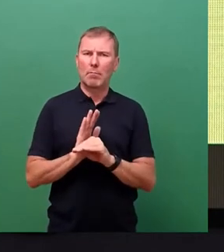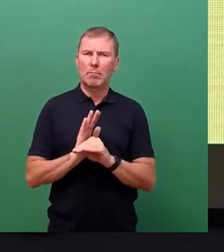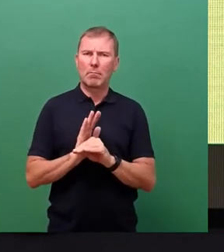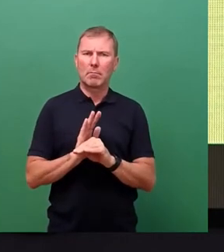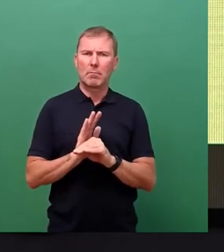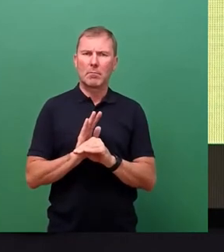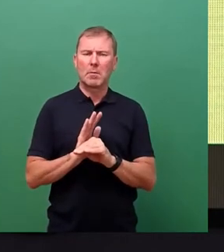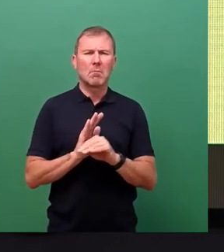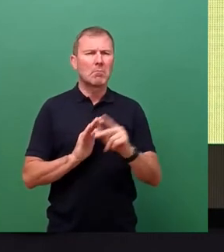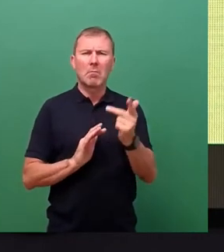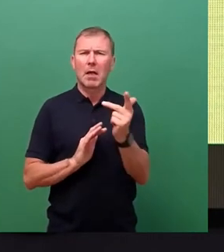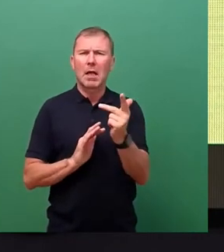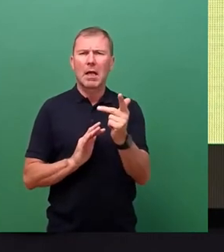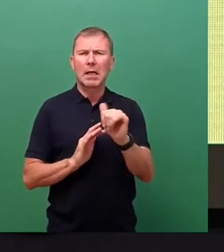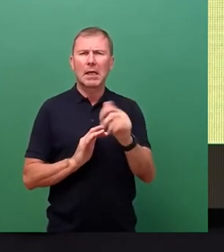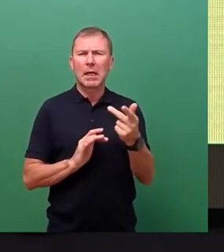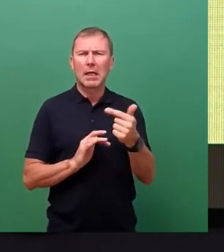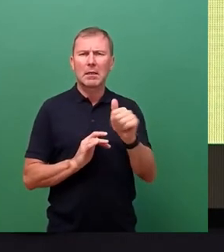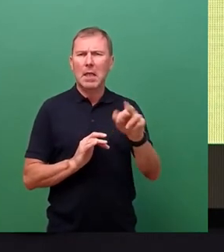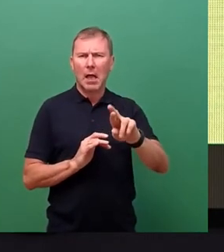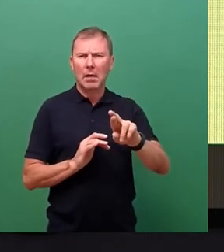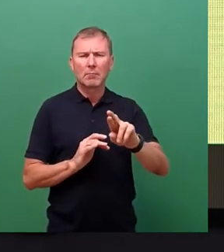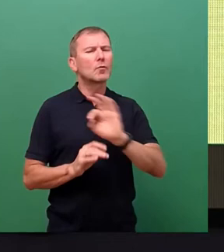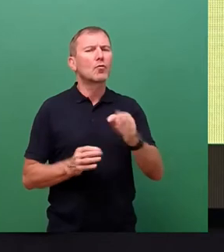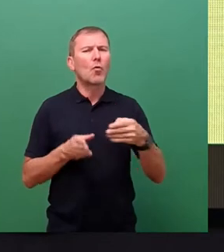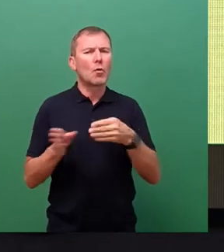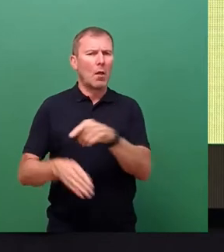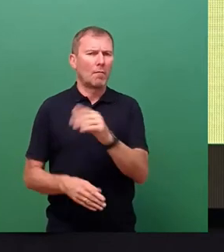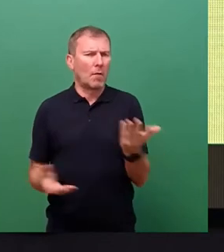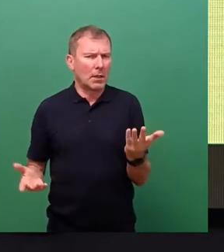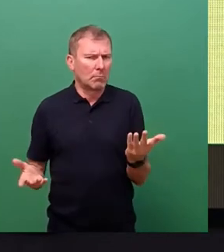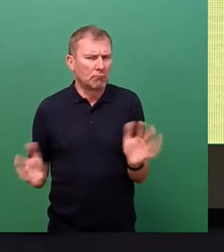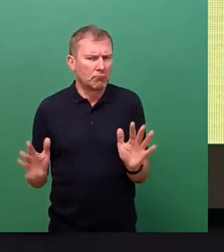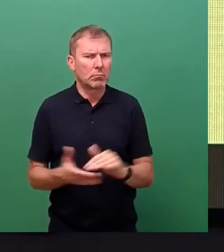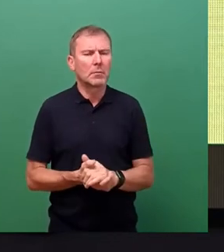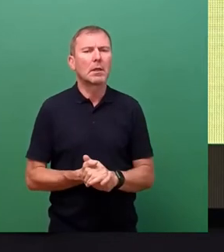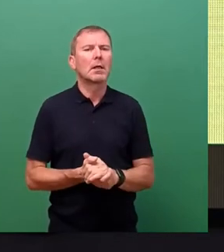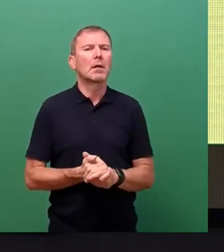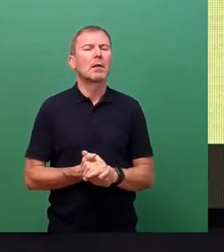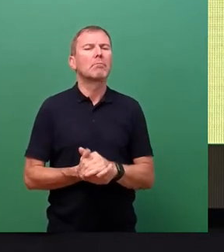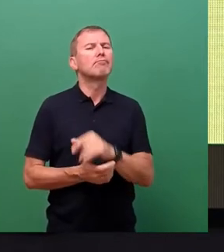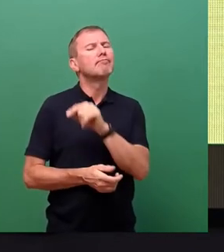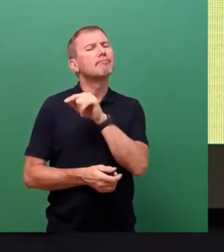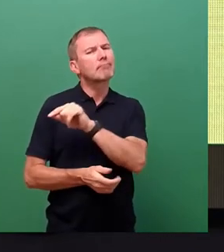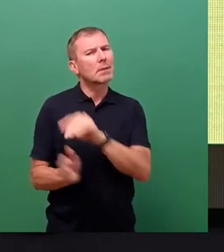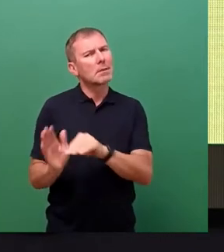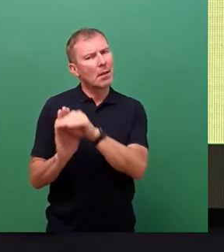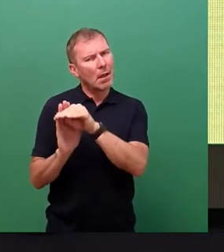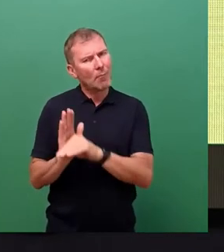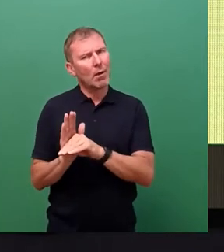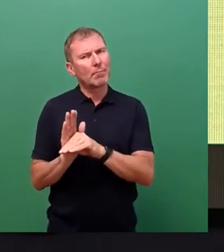ein oder andere kennen, da sind wir auf einem guten Weg. Das ist auch etwas, bei dem natürlich man